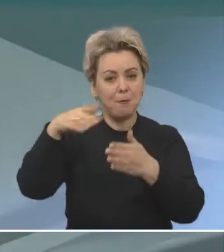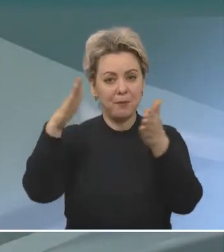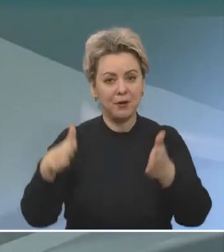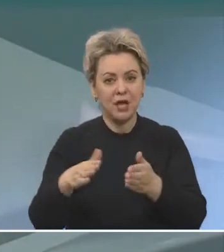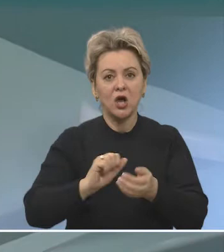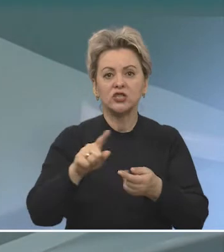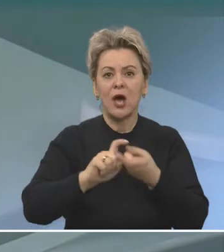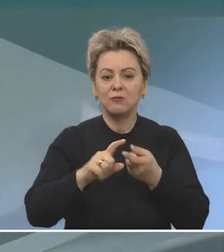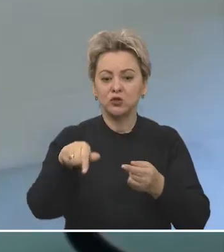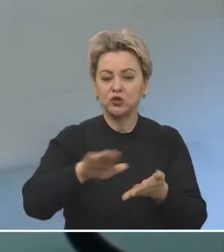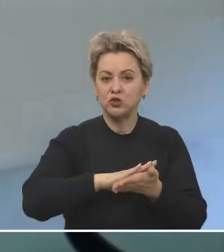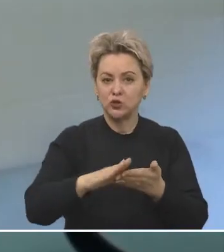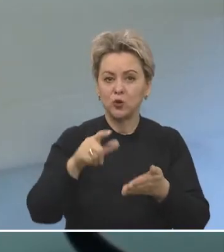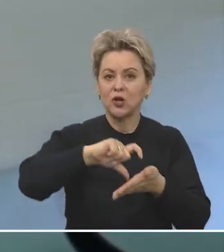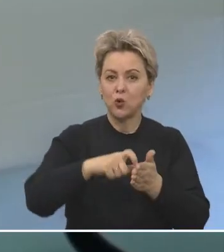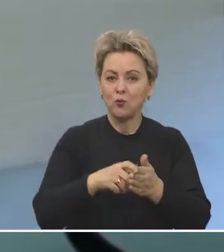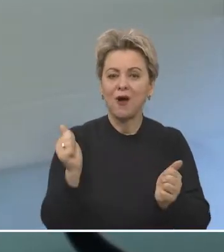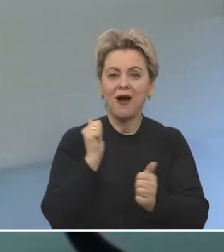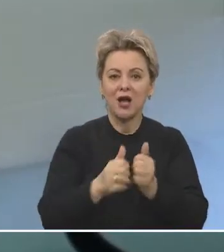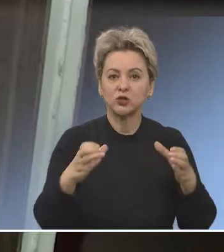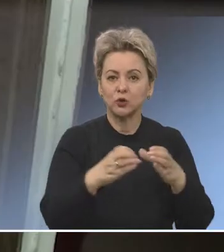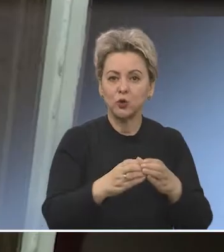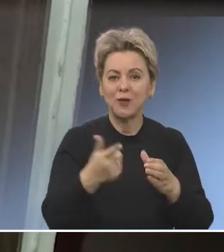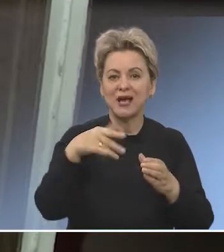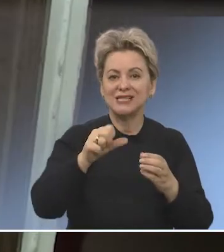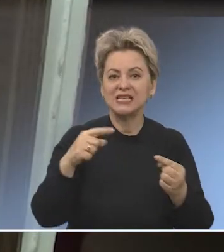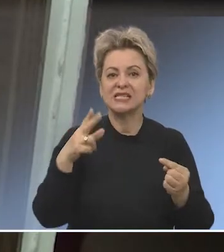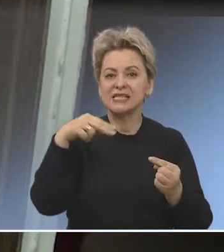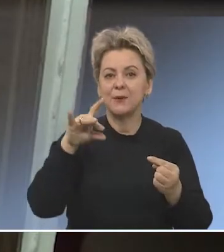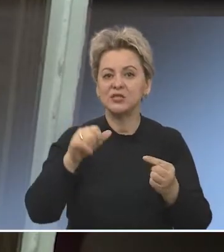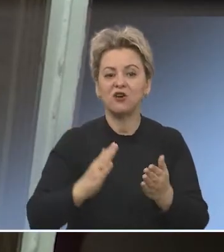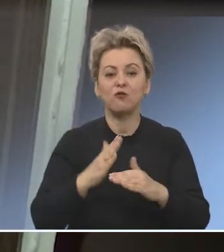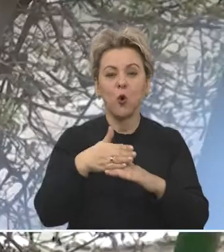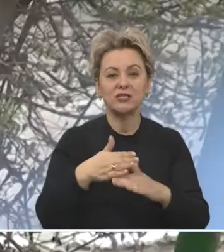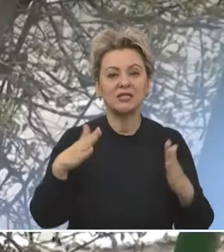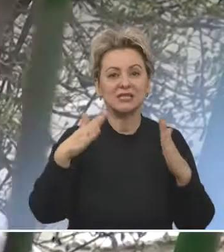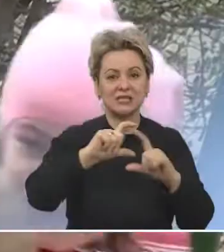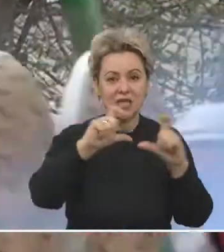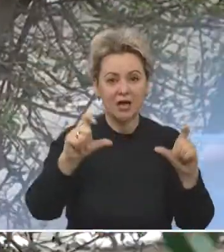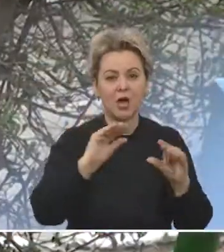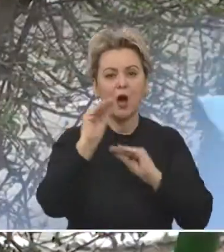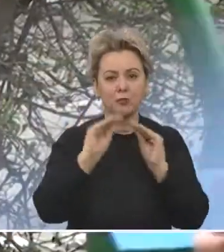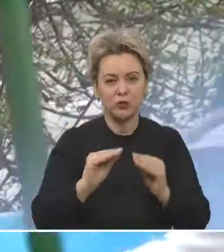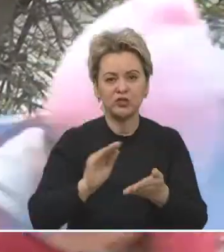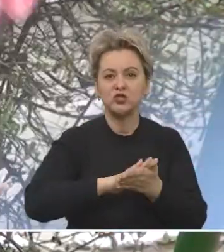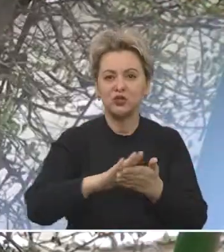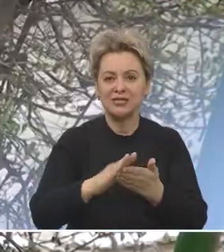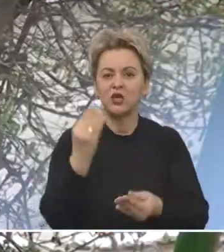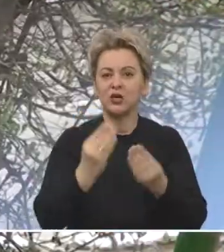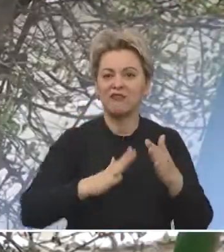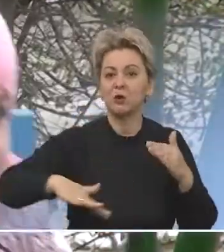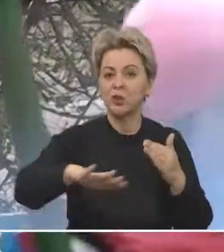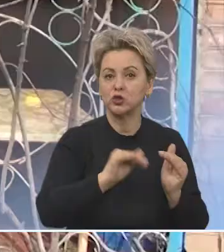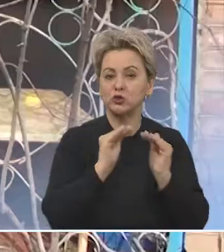Ламп-две обеззараживает каждую группу по графику. Антисептики при входе в здание. Дезинфицируют оборудование на игровых